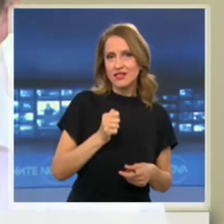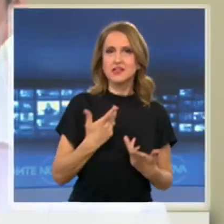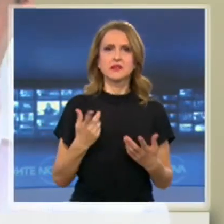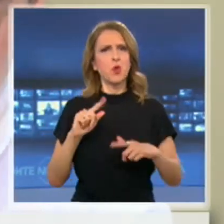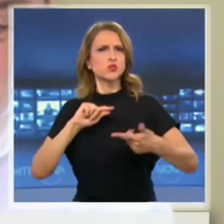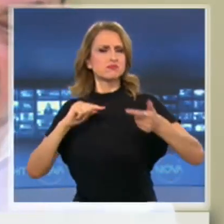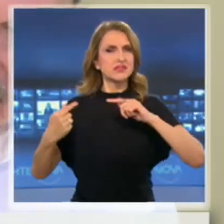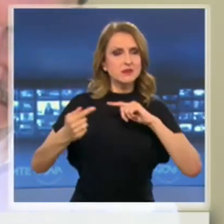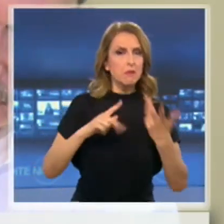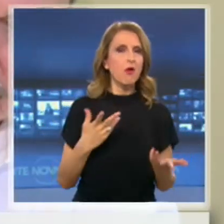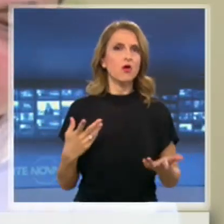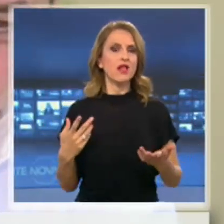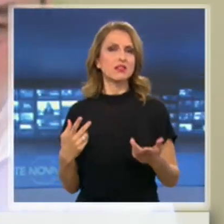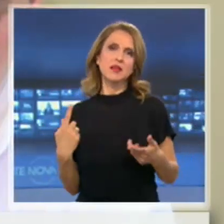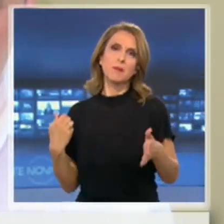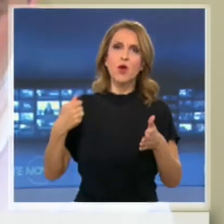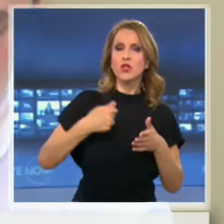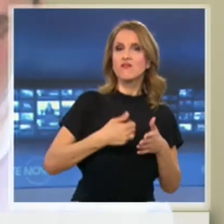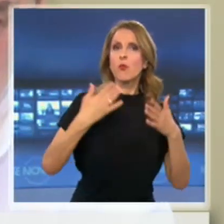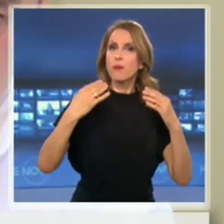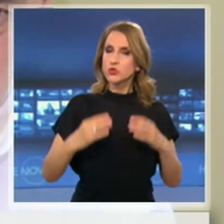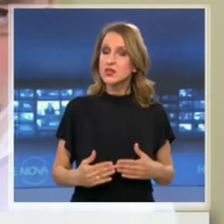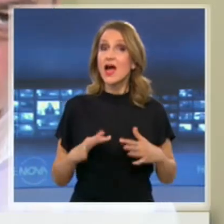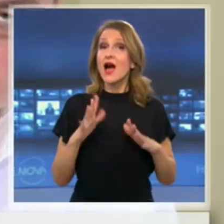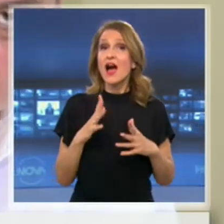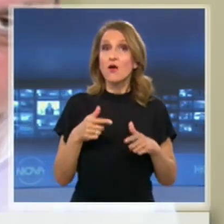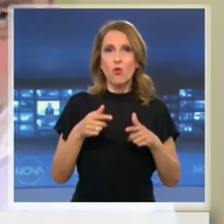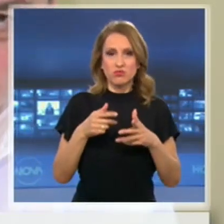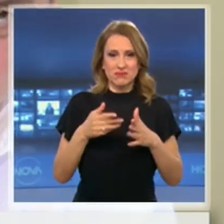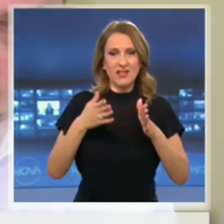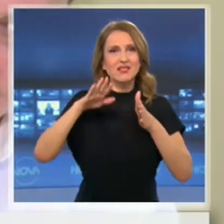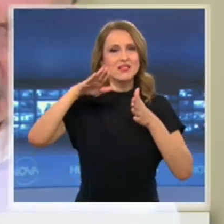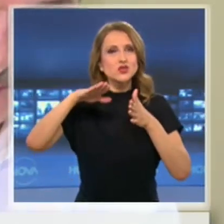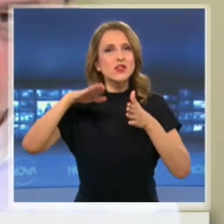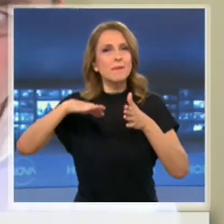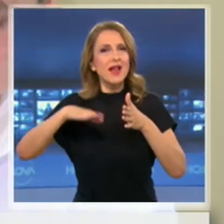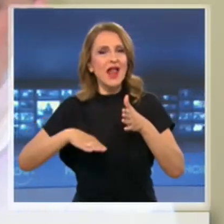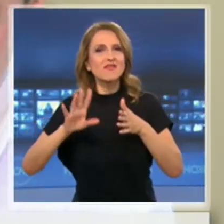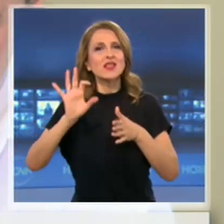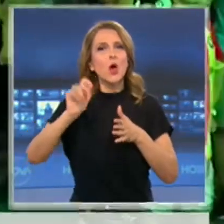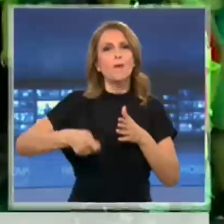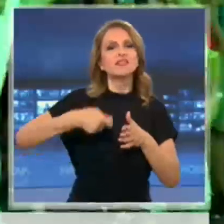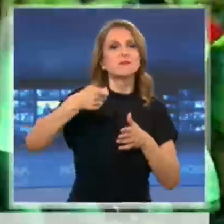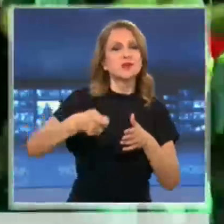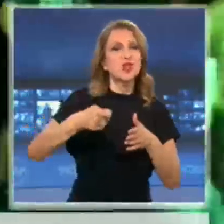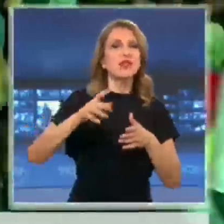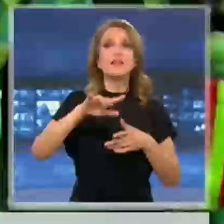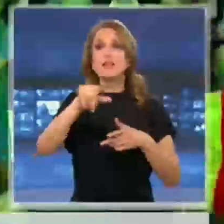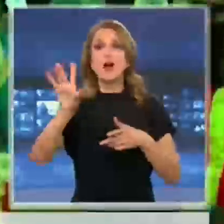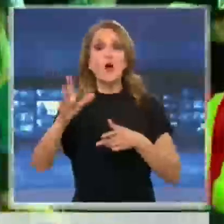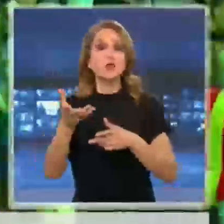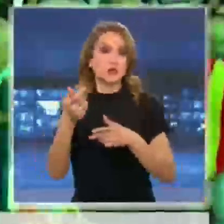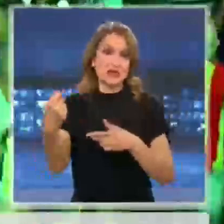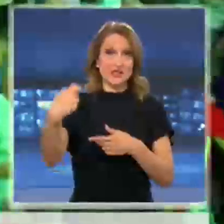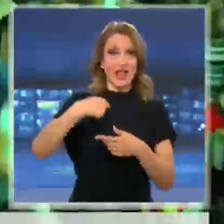да се противопоставят. Защото се приемат, че при обесилване на акции ще намаляват обезпеченията на кредитори. От ТРАС Синя България са